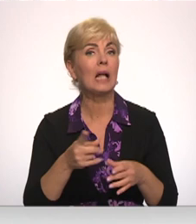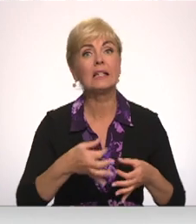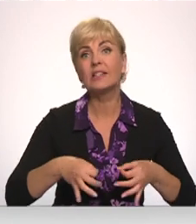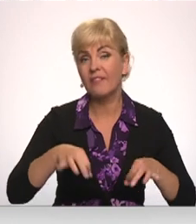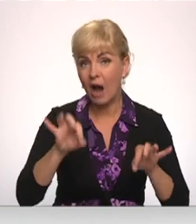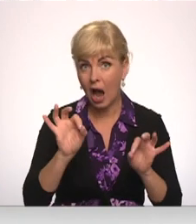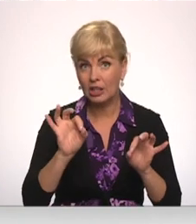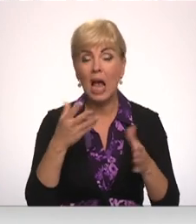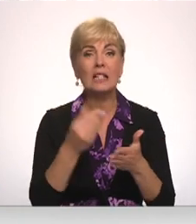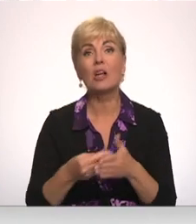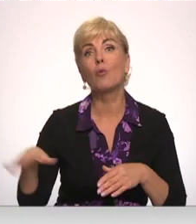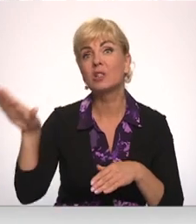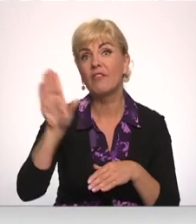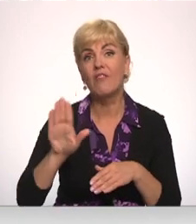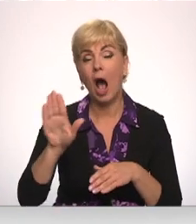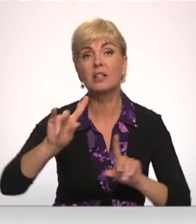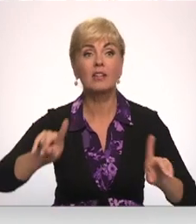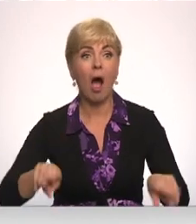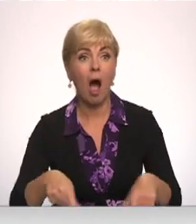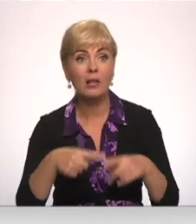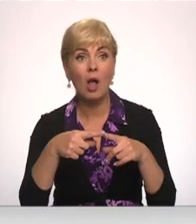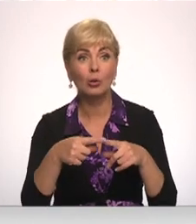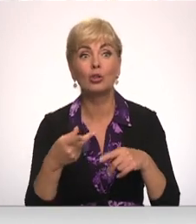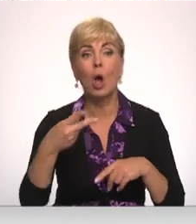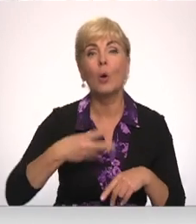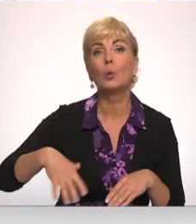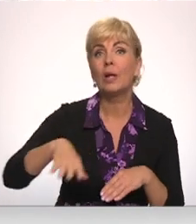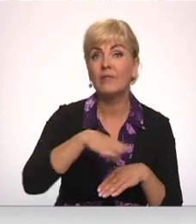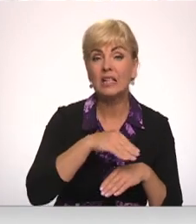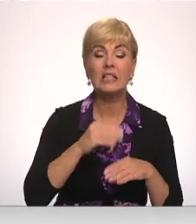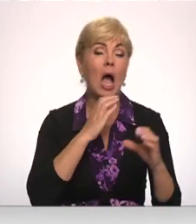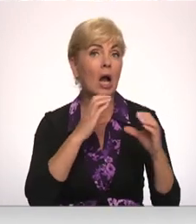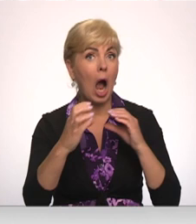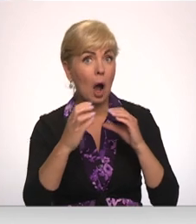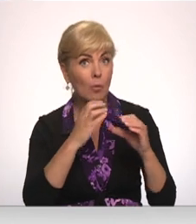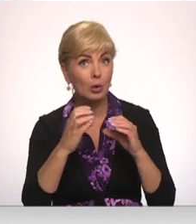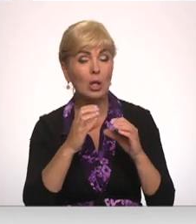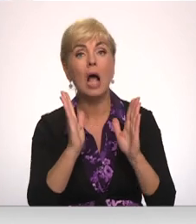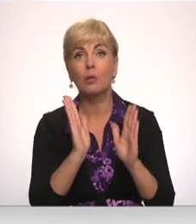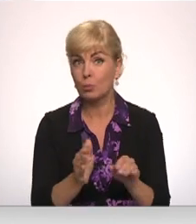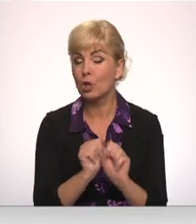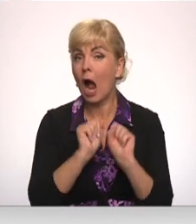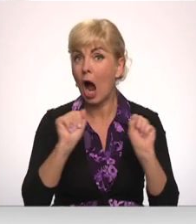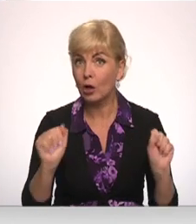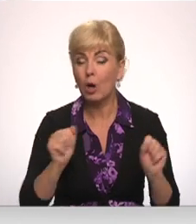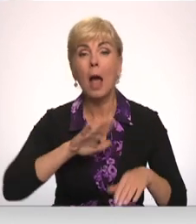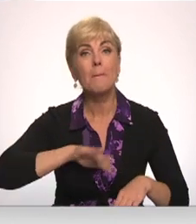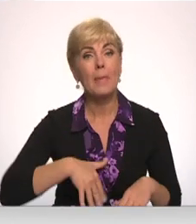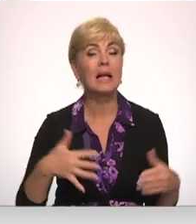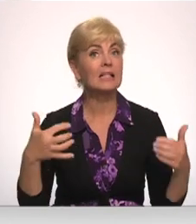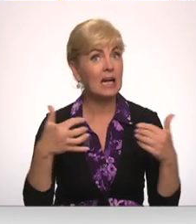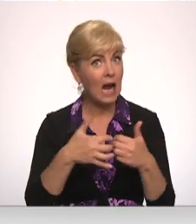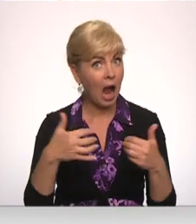savas valsts atjaunošana un visas komunikācijas, kas būs jānodrošina arī pēc kara.